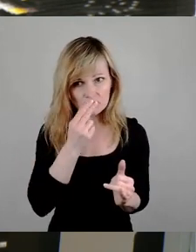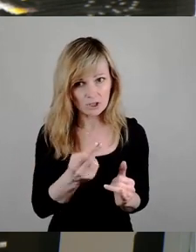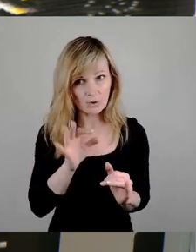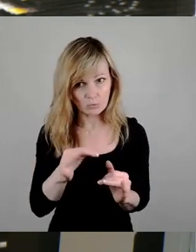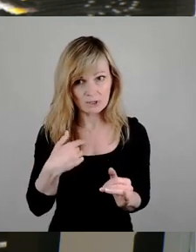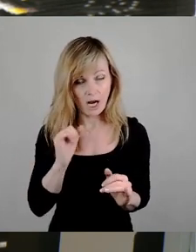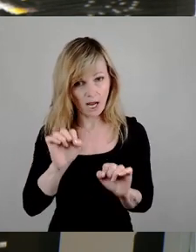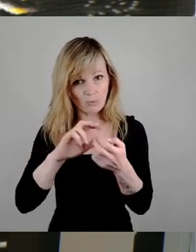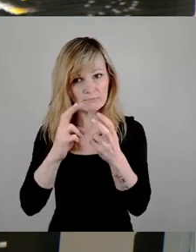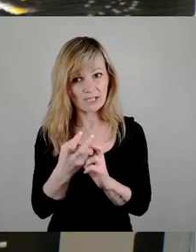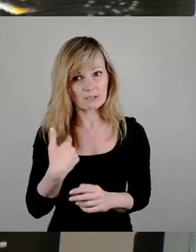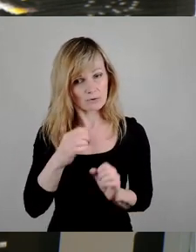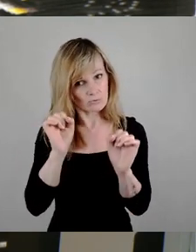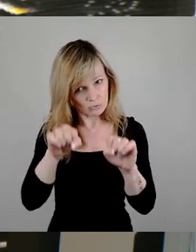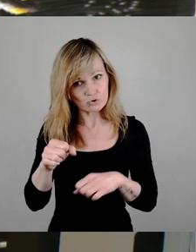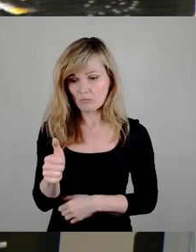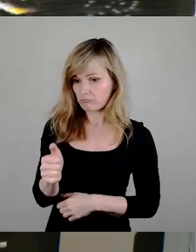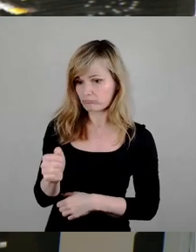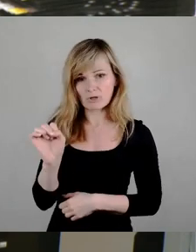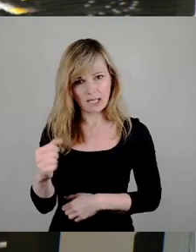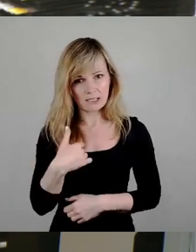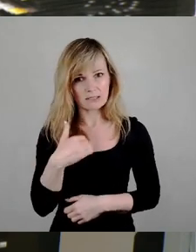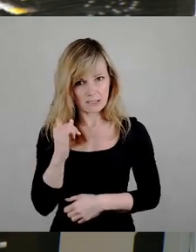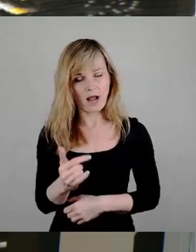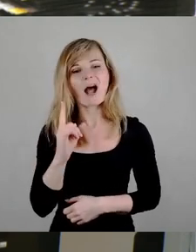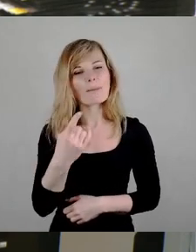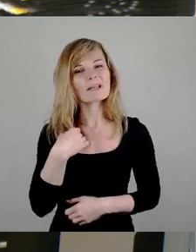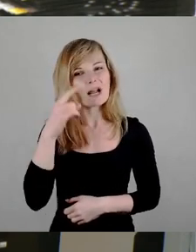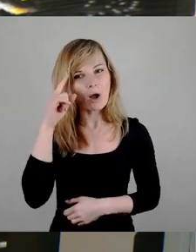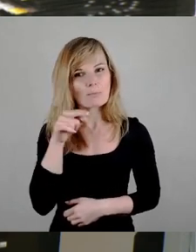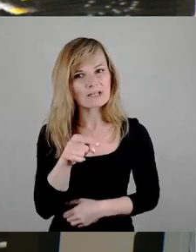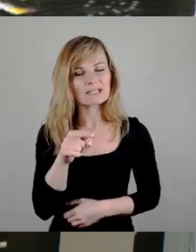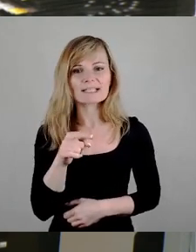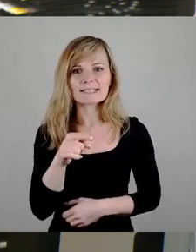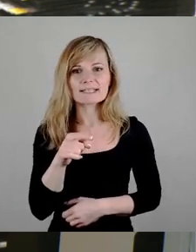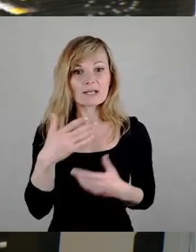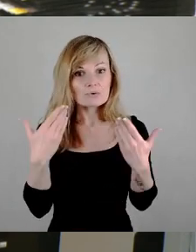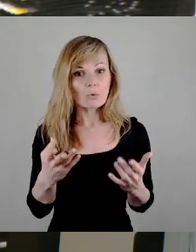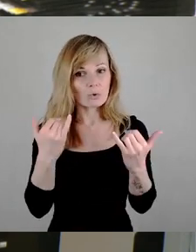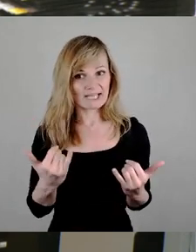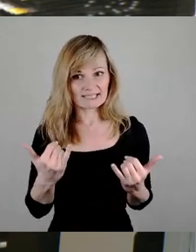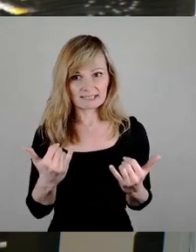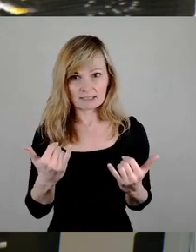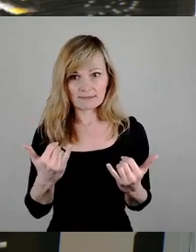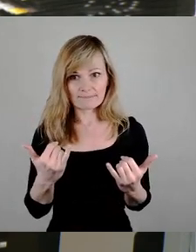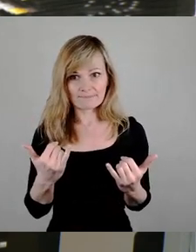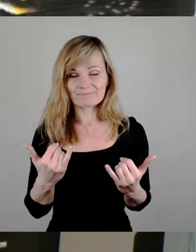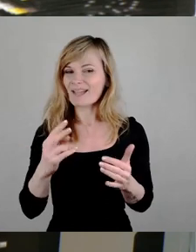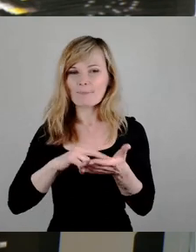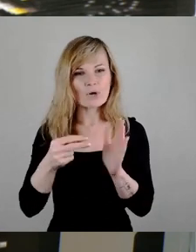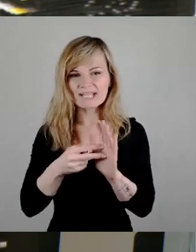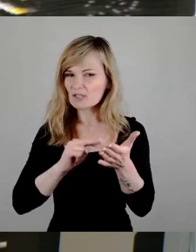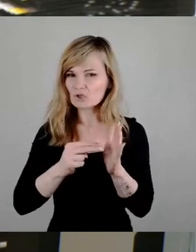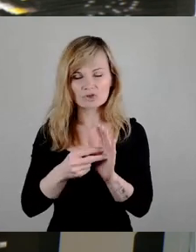ja, kann ich zustimmen, aber ich glaube, er ist tatsächlich, so wie er jetzt dasteht, politisch sehr schwer